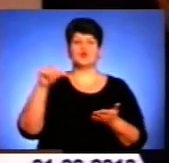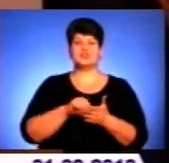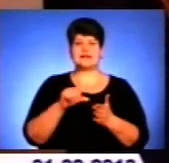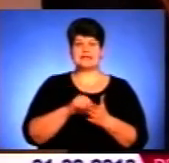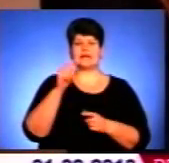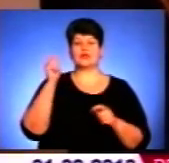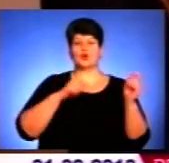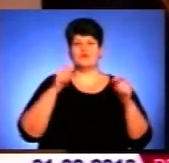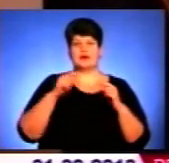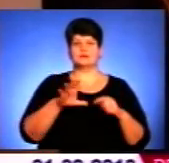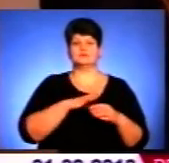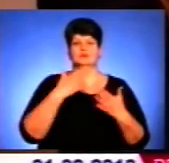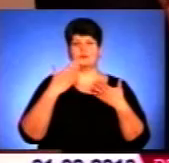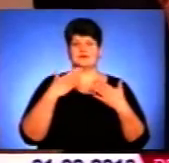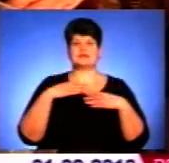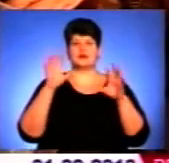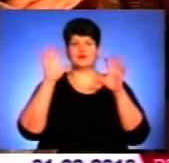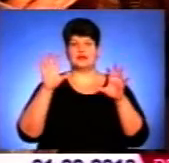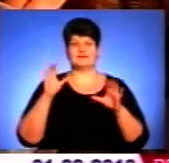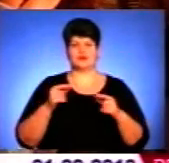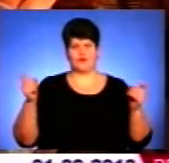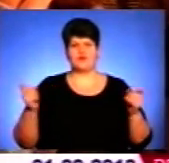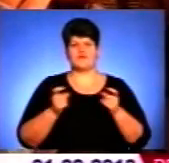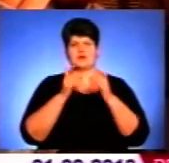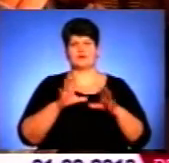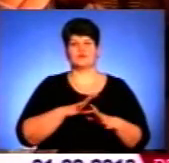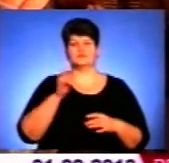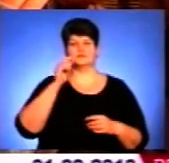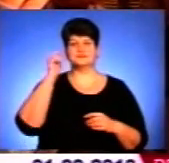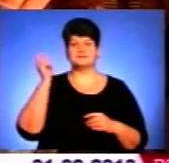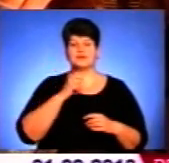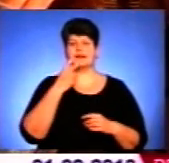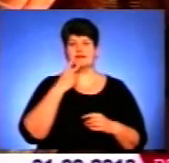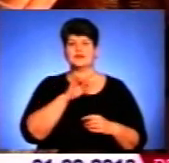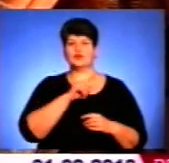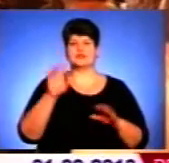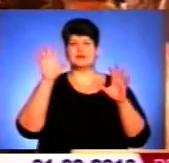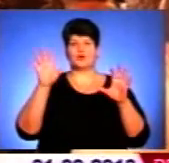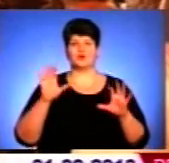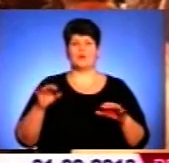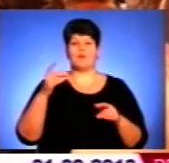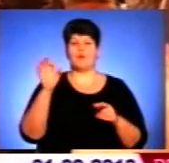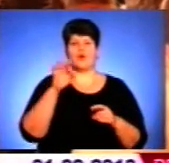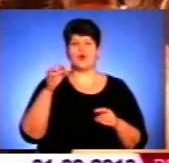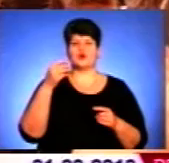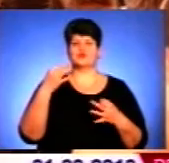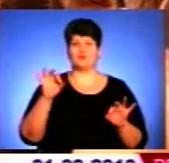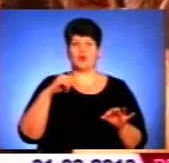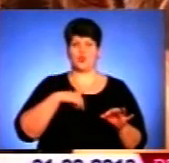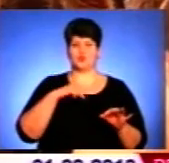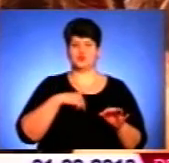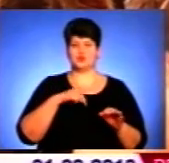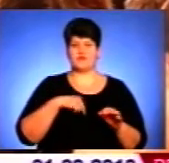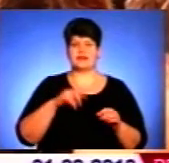конференції вели мову про законодавчий конфлікт, який виник в Україні. Незважаючи на закон про свободу совісті та релігійні організації,